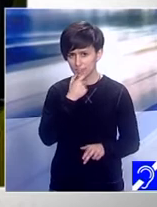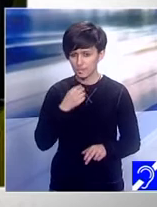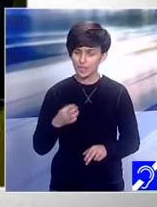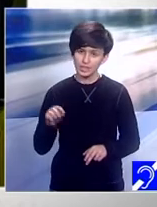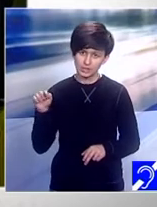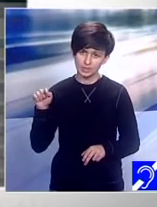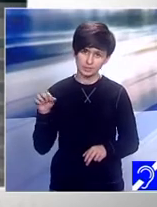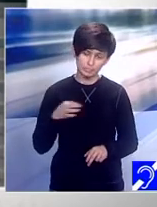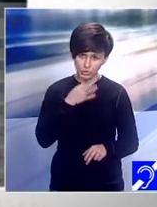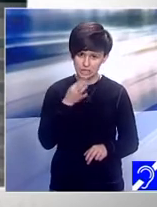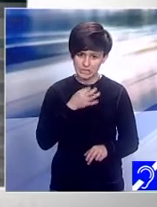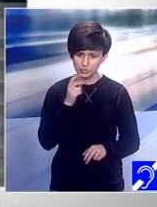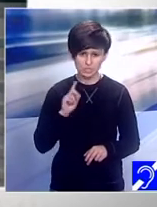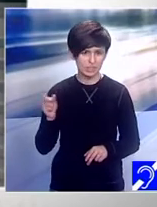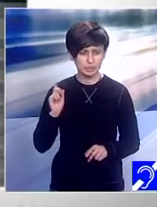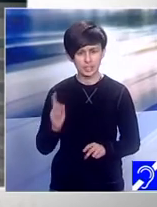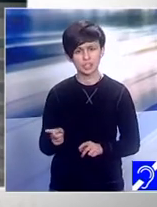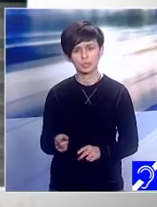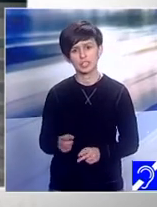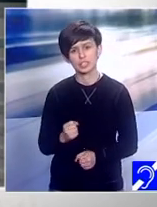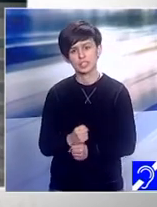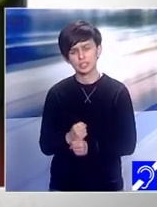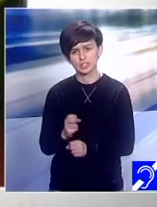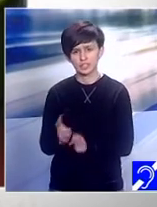să-i scrie un medic de la